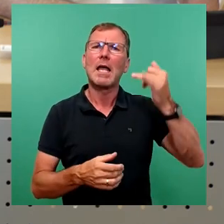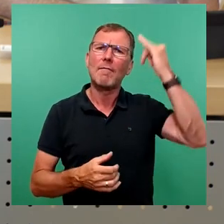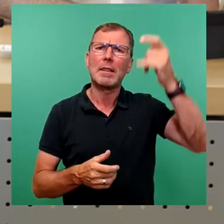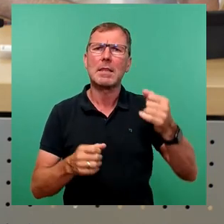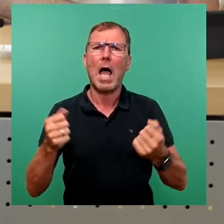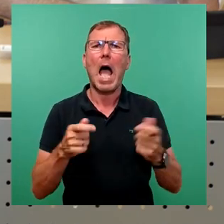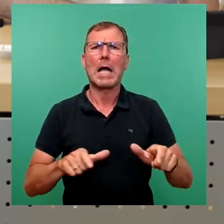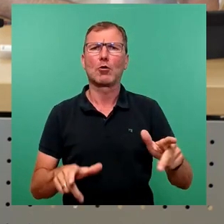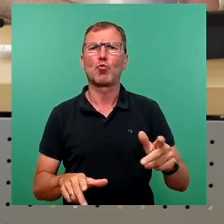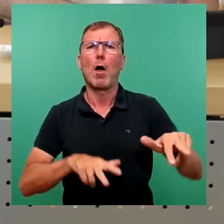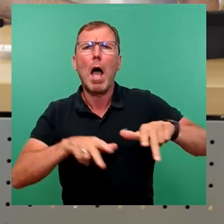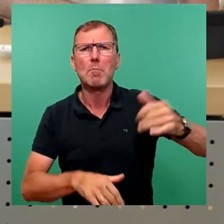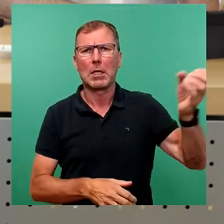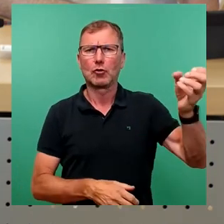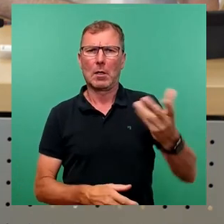Eventmanagern.